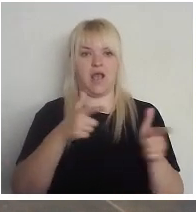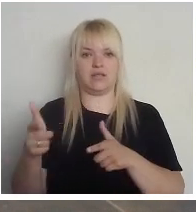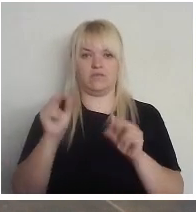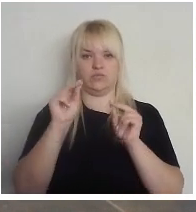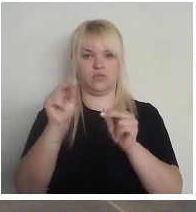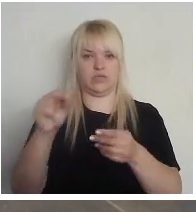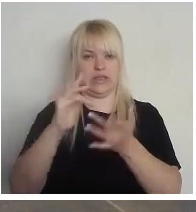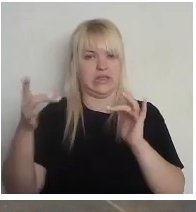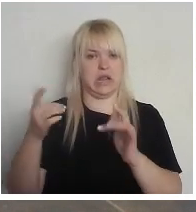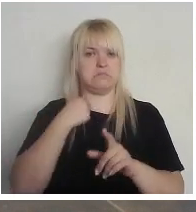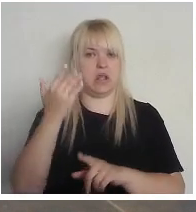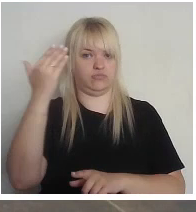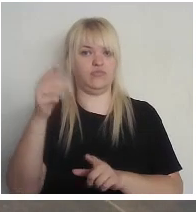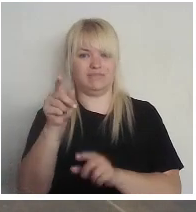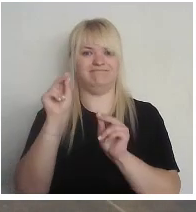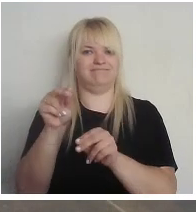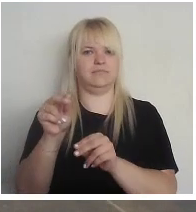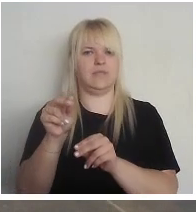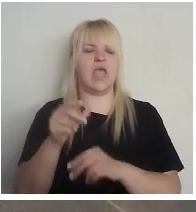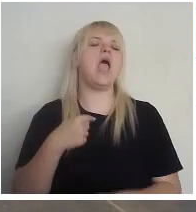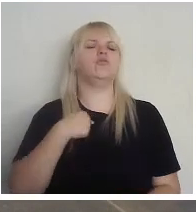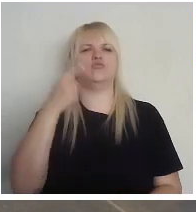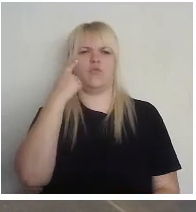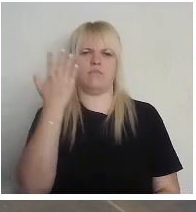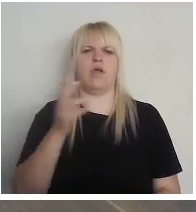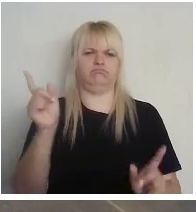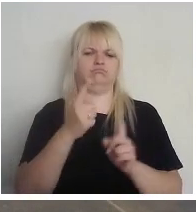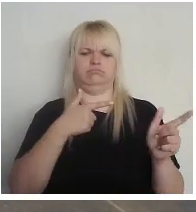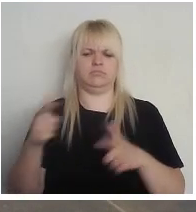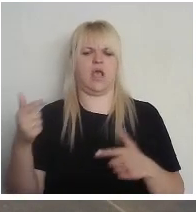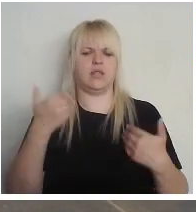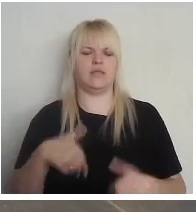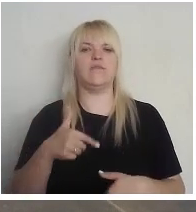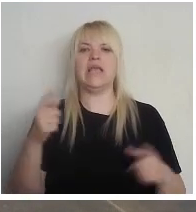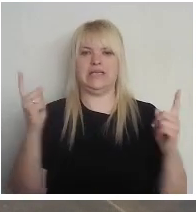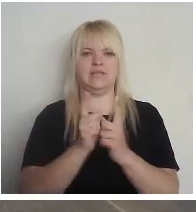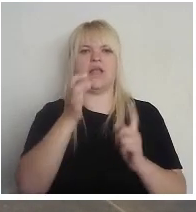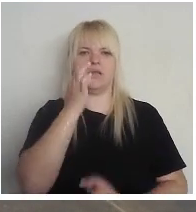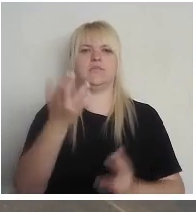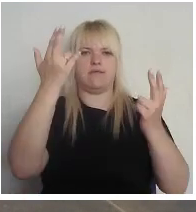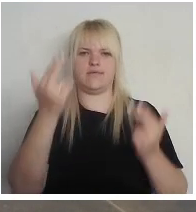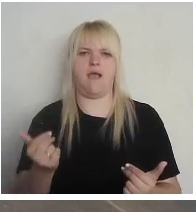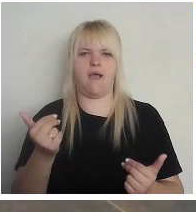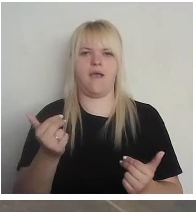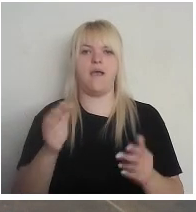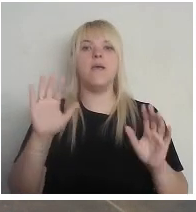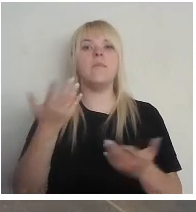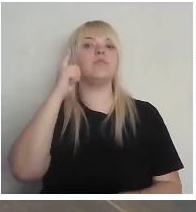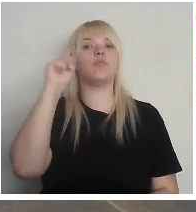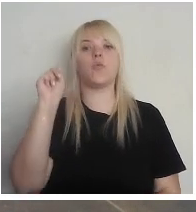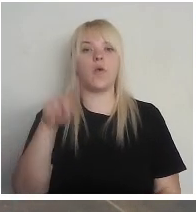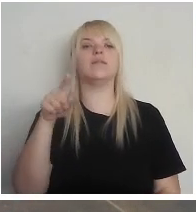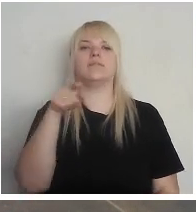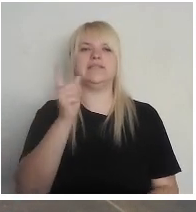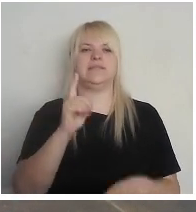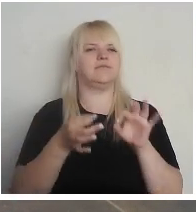balsošanai? Es domāju, ka mēs esam. Tad tādīsā atbildi jā. Protams, tas viss ir sarežģīti.